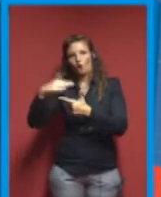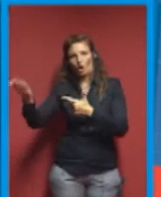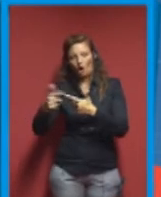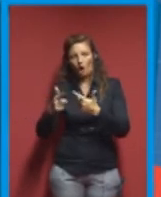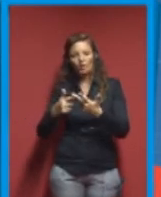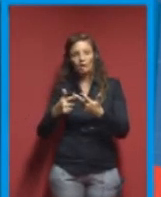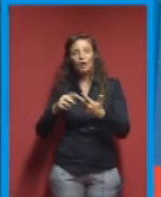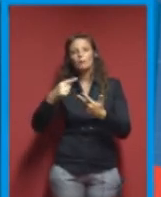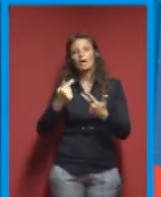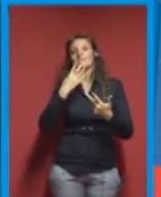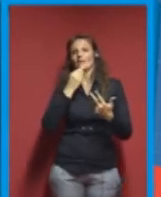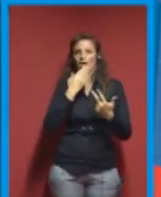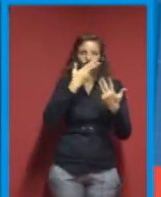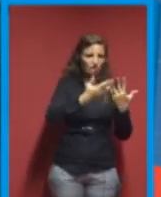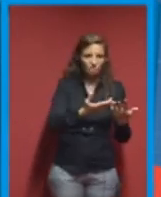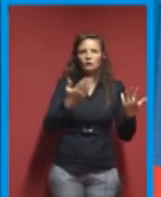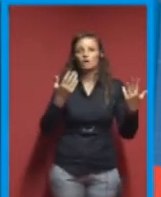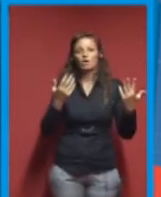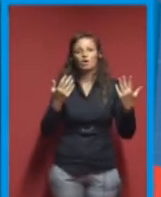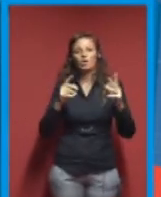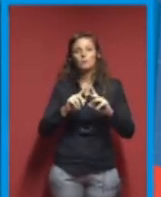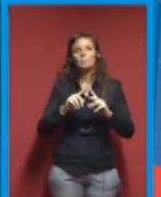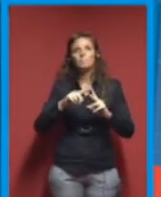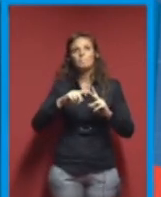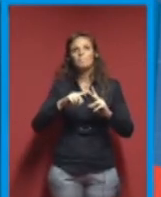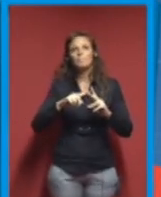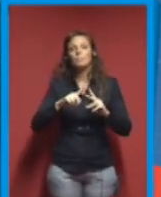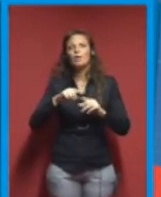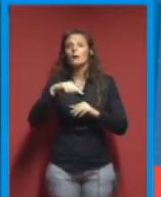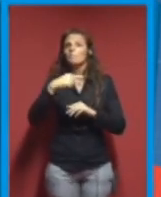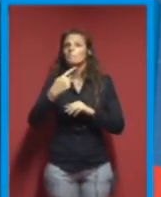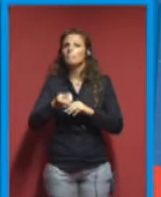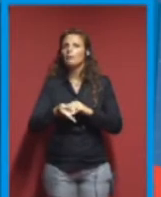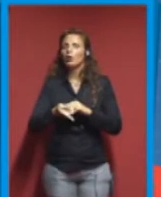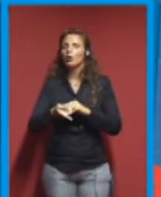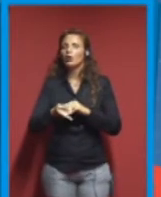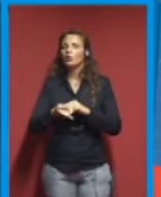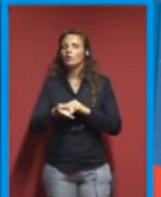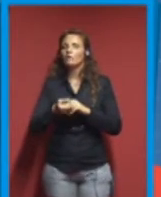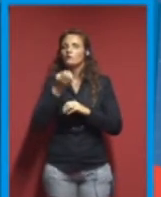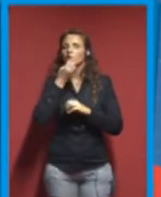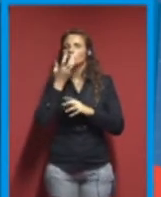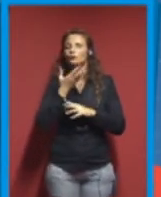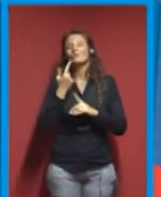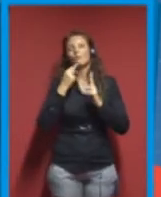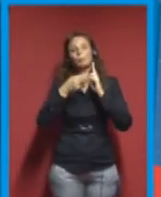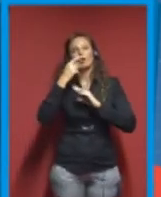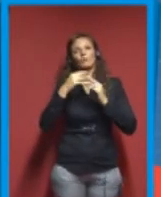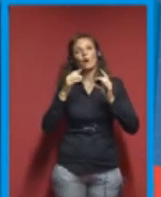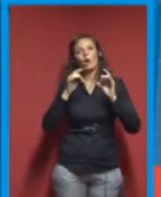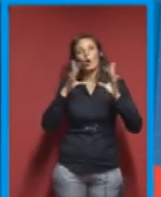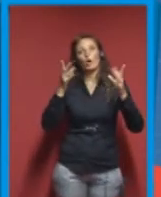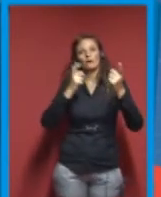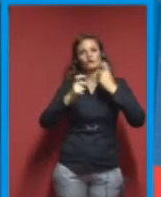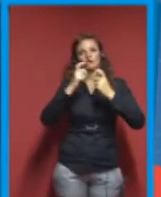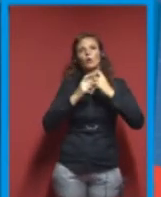Radish Research in San Francisco e poi che cosa avviene? Soprattutto con l'open source le persone cambiano